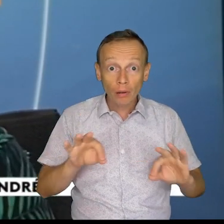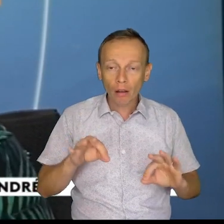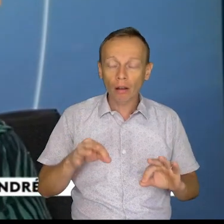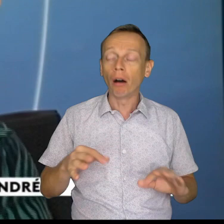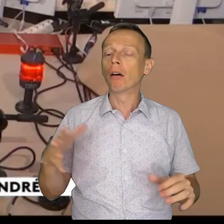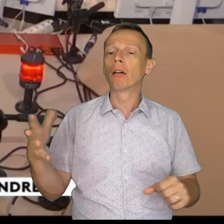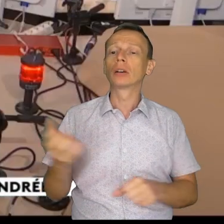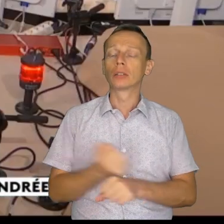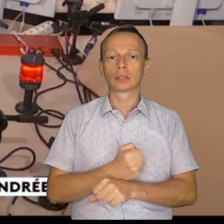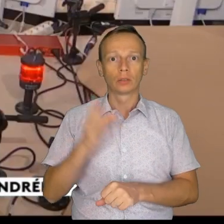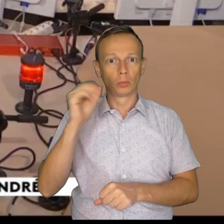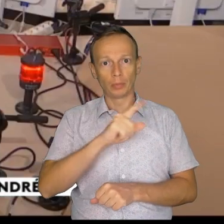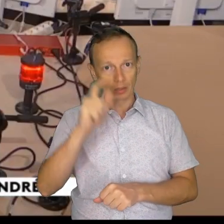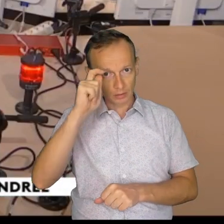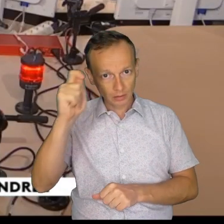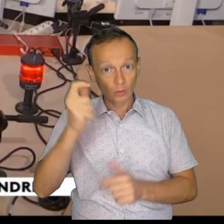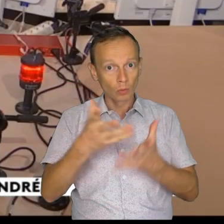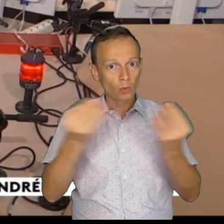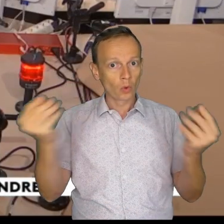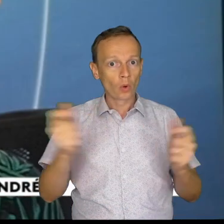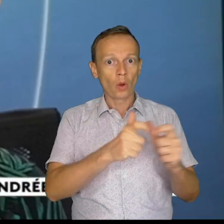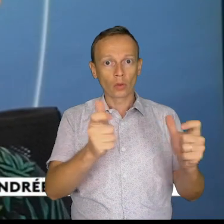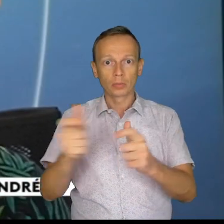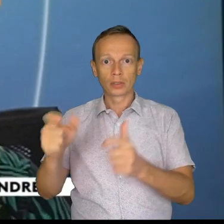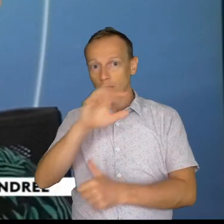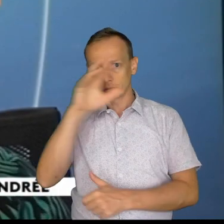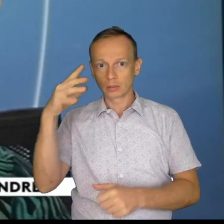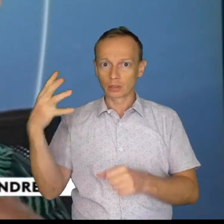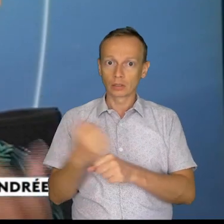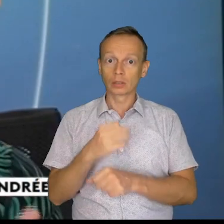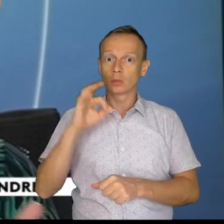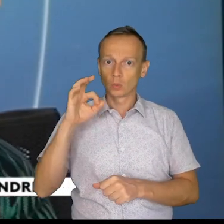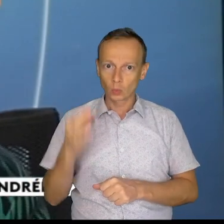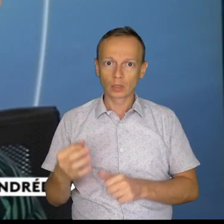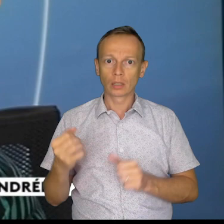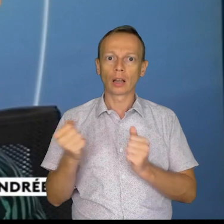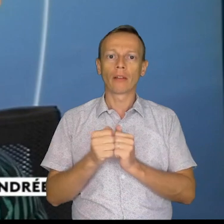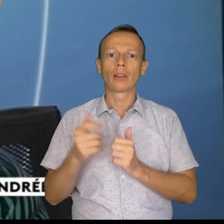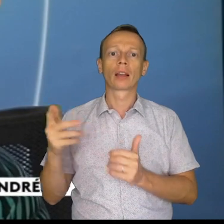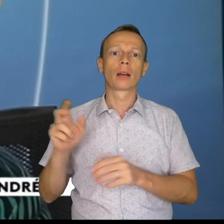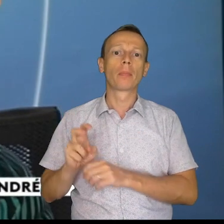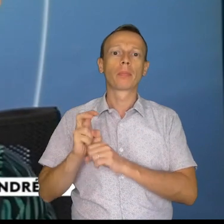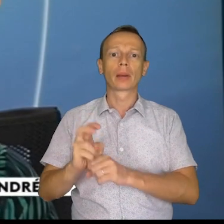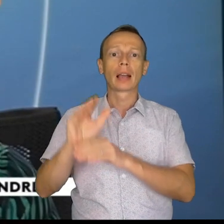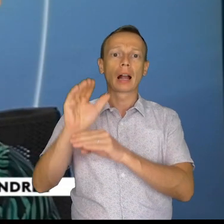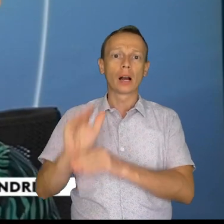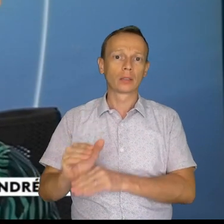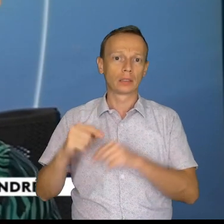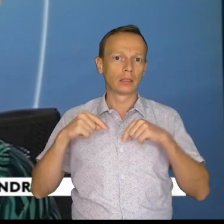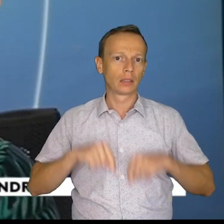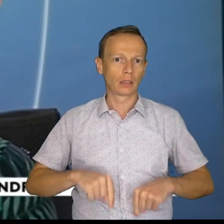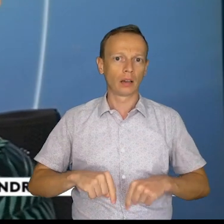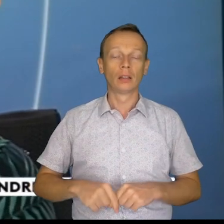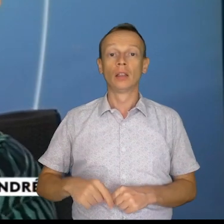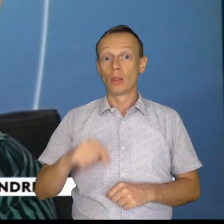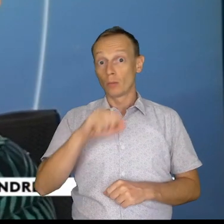la porte. Elles sont nombreuses. Un grand nombre d'entreprises en Polynésie ont pu bénéficier des prêts garantis par l'État. La Polynésie,